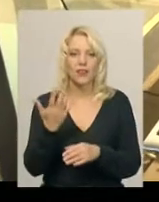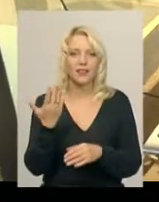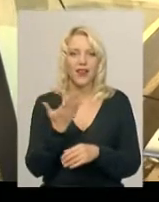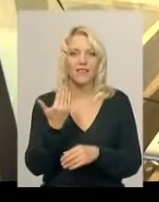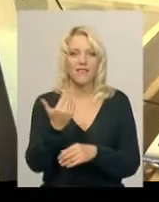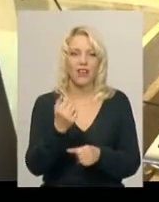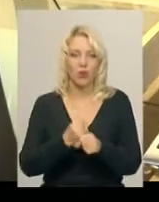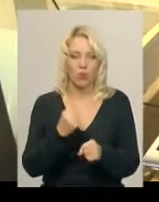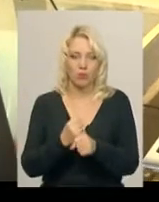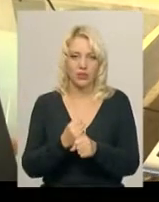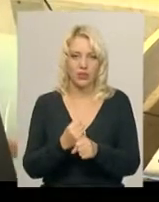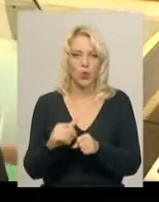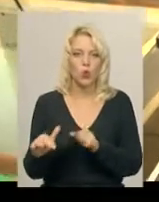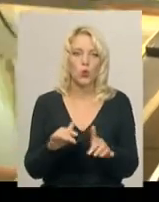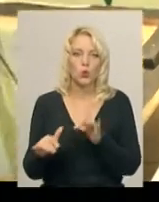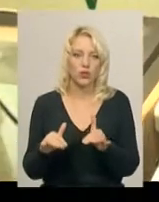хочете зробити рух.